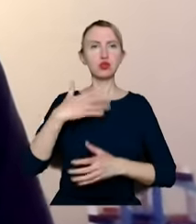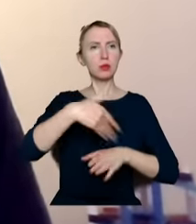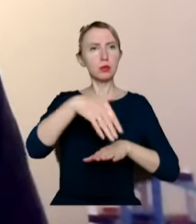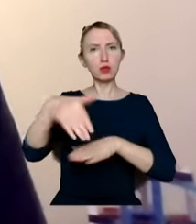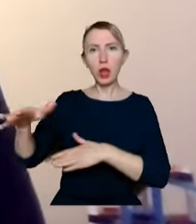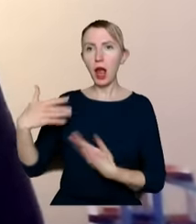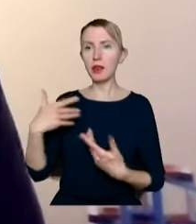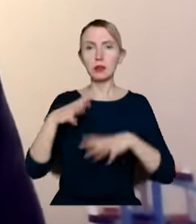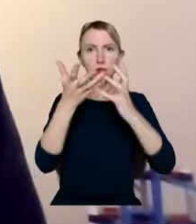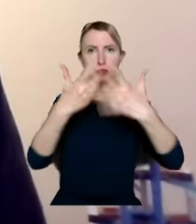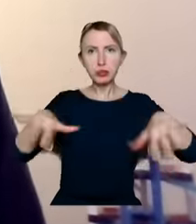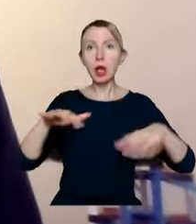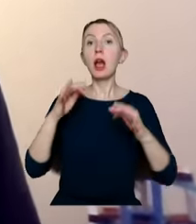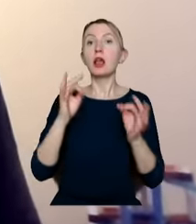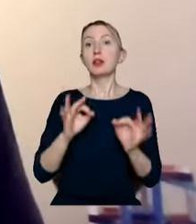rozproszyć. Tak dzisiaj